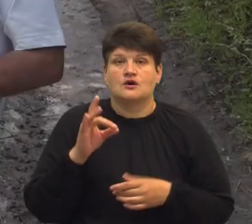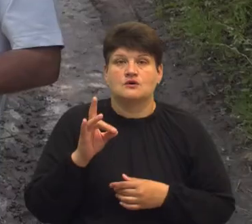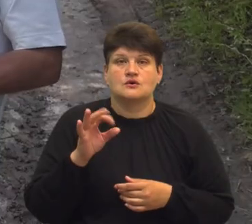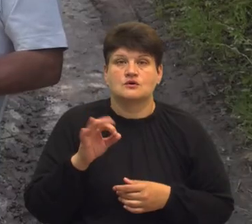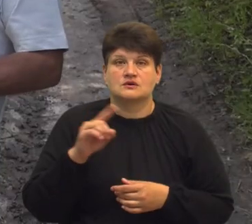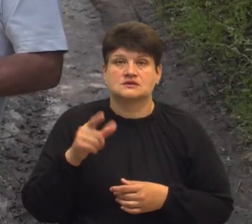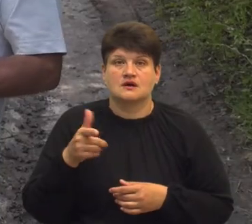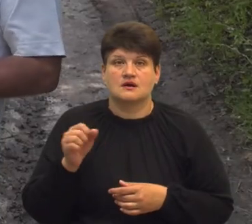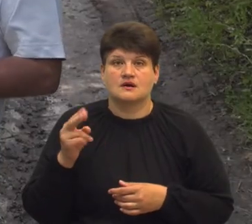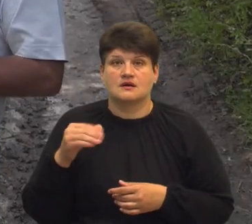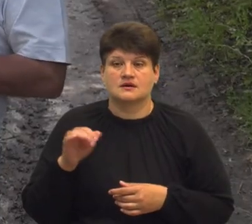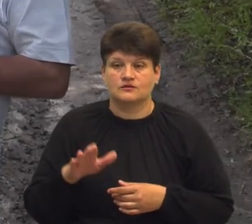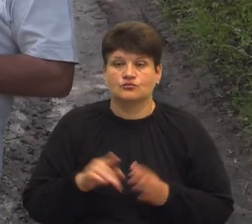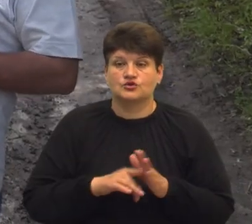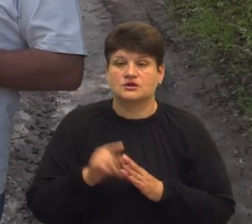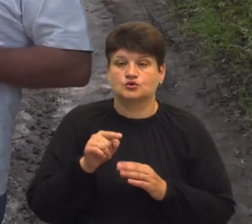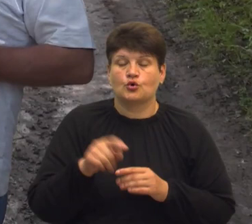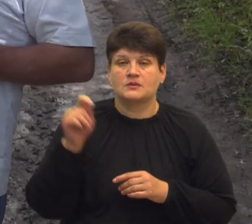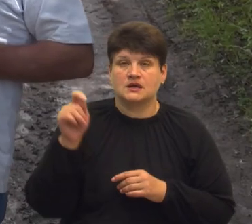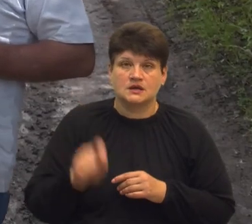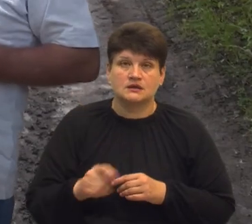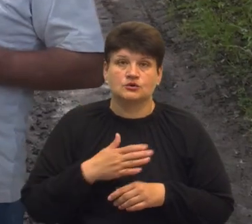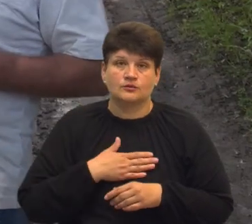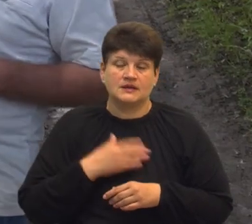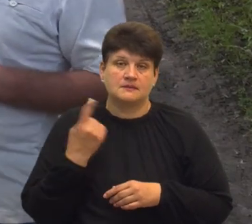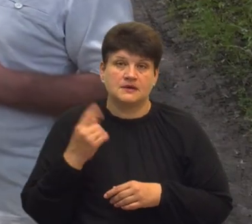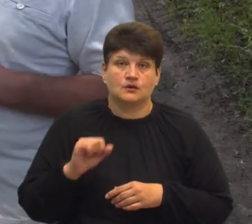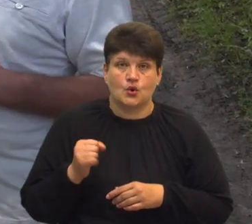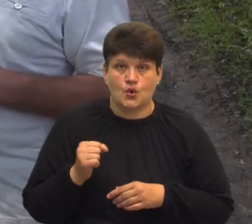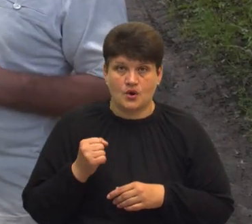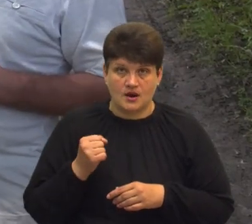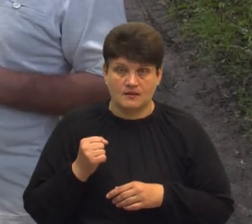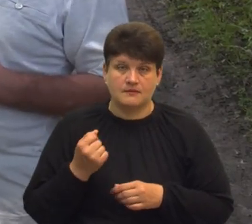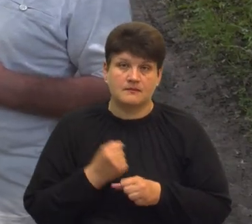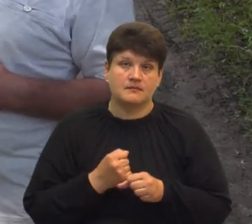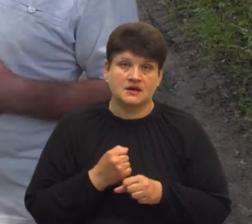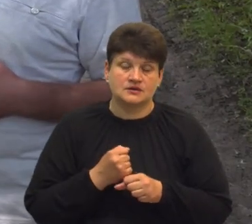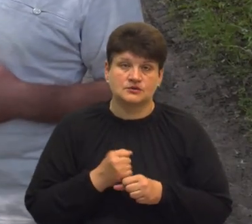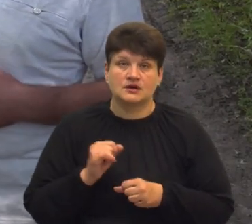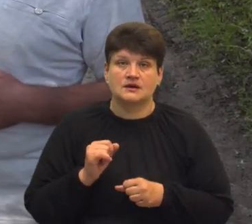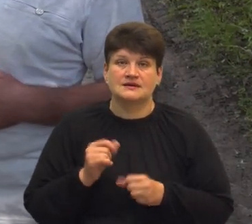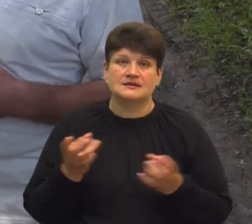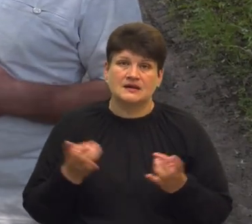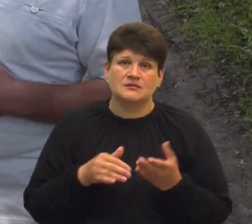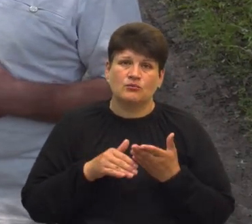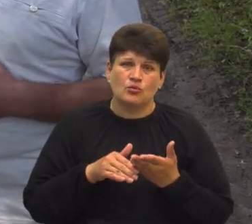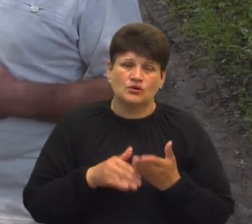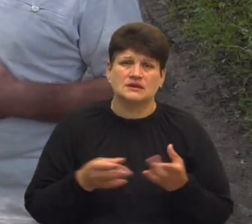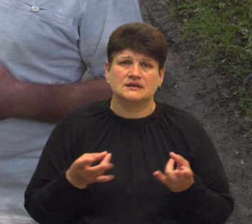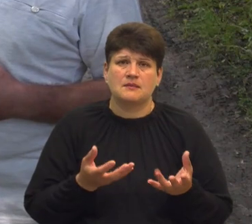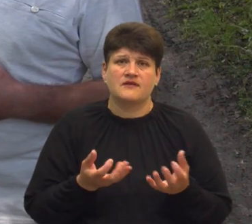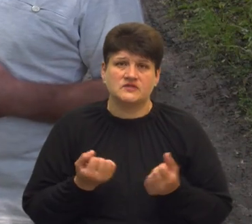Ігор. Почалося з того, приїхали тут до мене один мій колега, він працює, він там каже, треба помогти, треба взяти